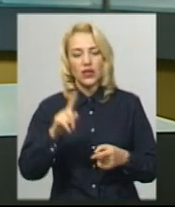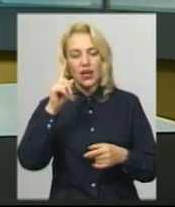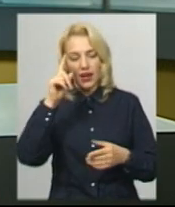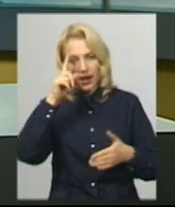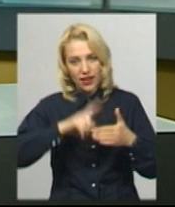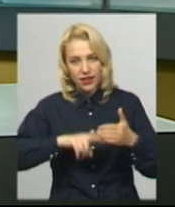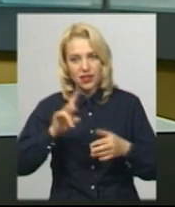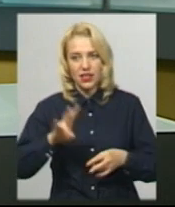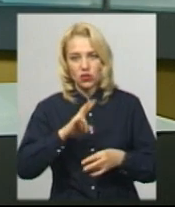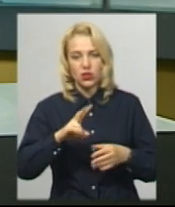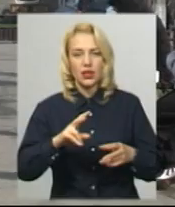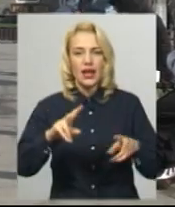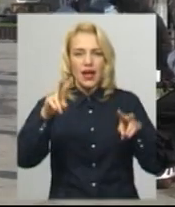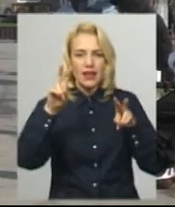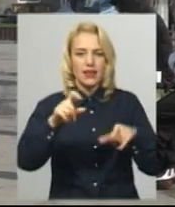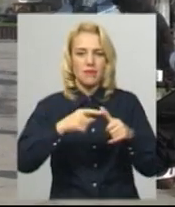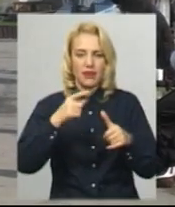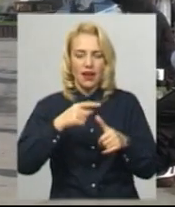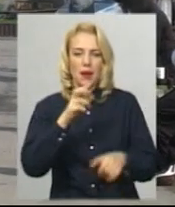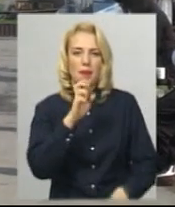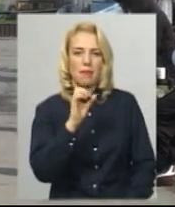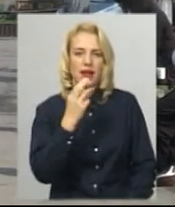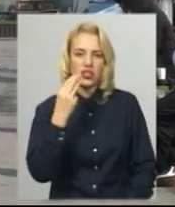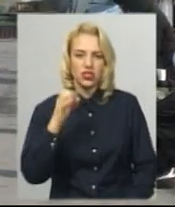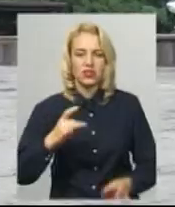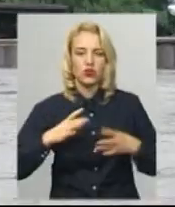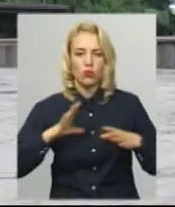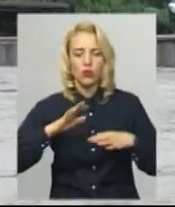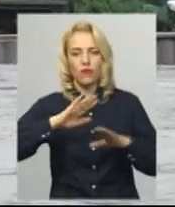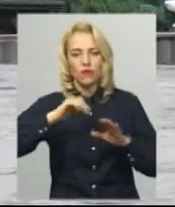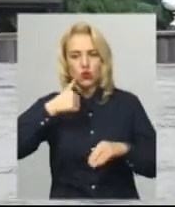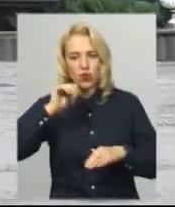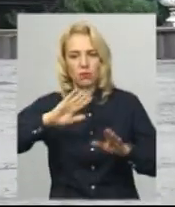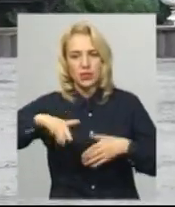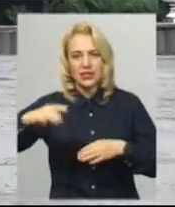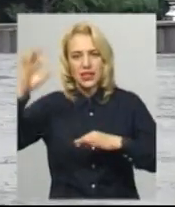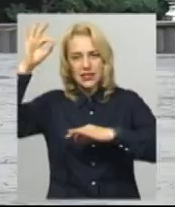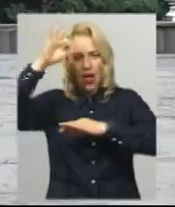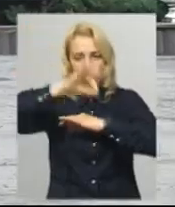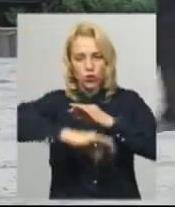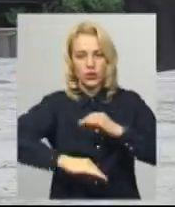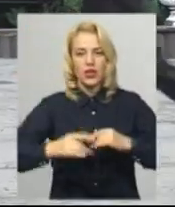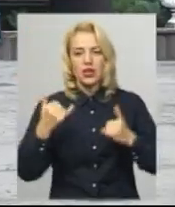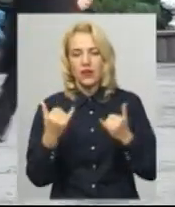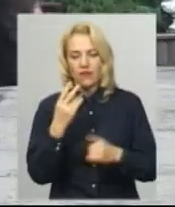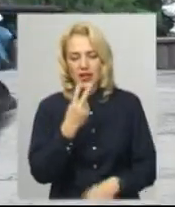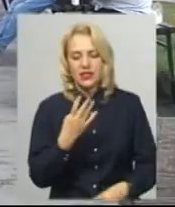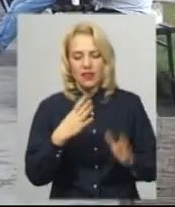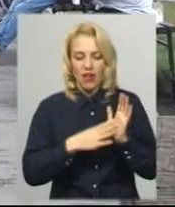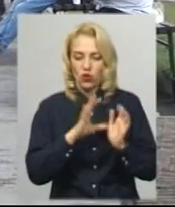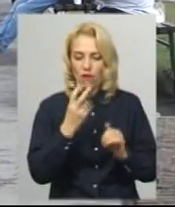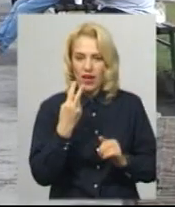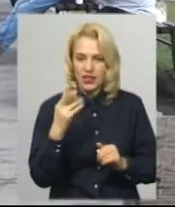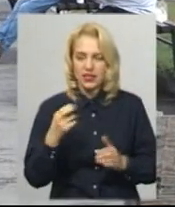він увійшов під ім'ям Бешт. Святкування розпочалося вчора, після заходу сонця. Нагадаємо, цього року з 29 вересня до 1